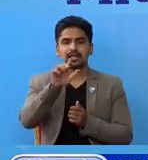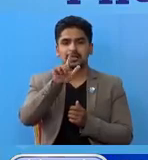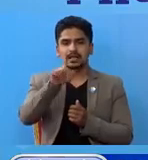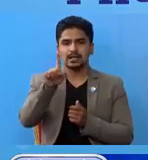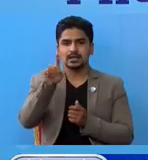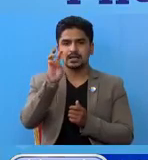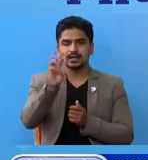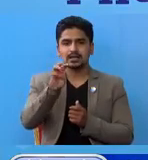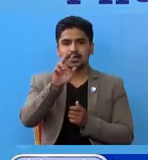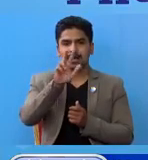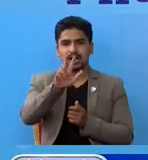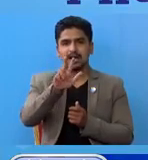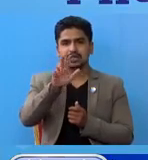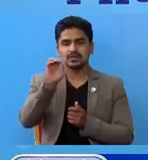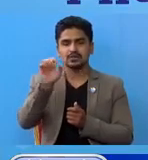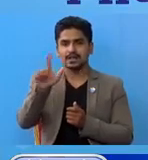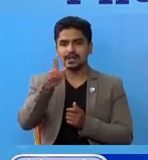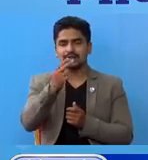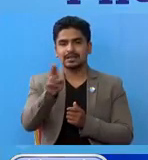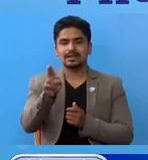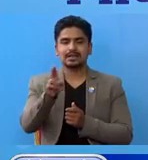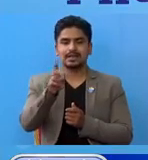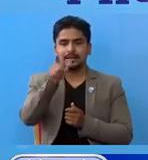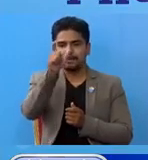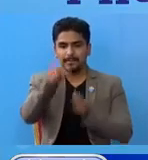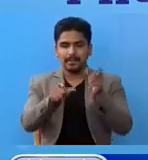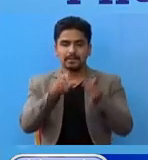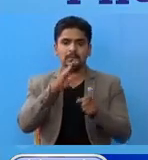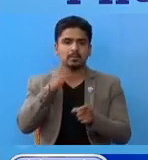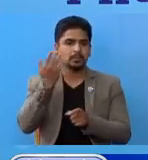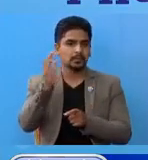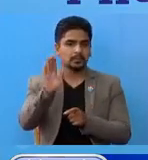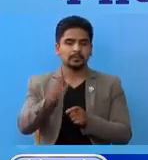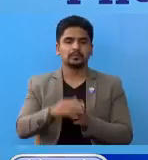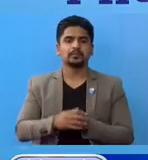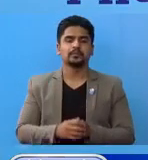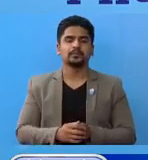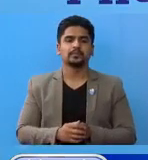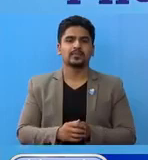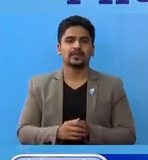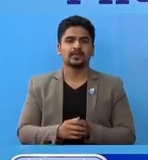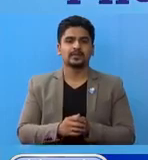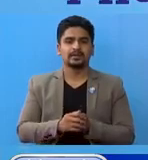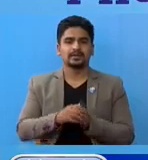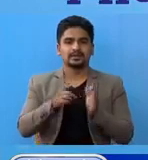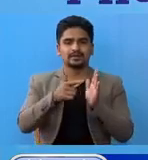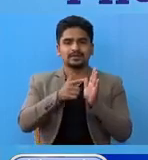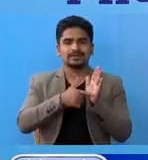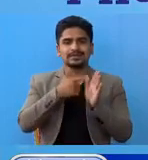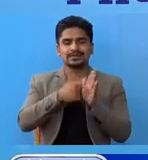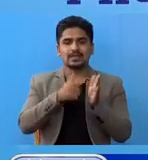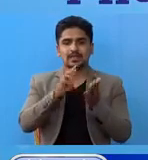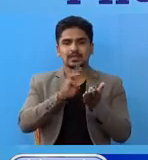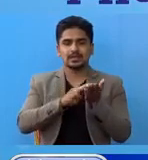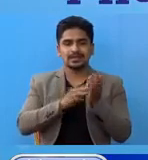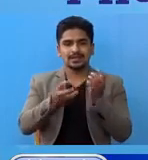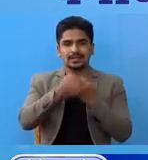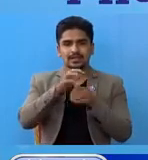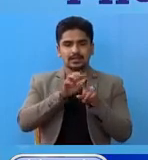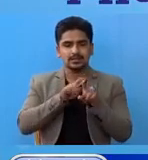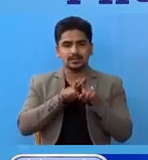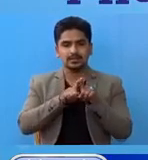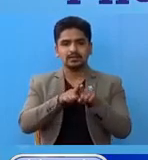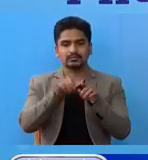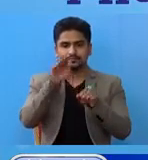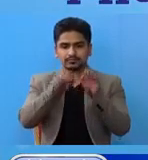एकत्तर अजार आर्चे साथ जना बेक्तिको निधन बाईशकेको छा। साक सदस्य देश अरूसंग नेपाल